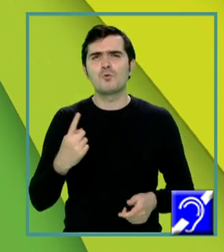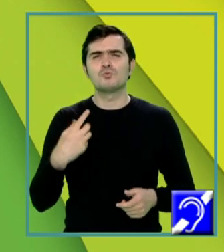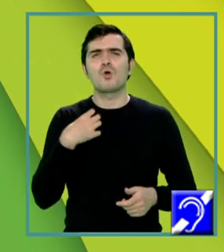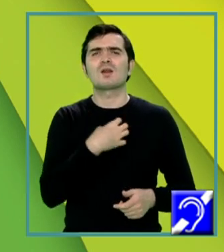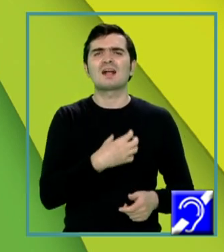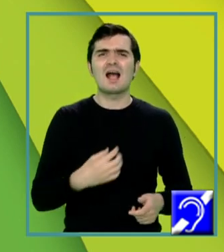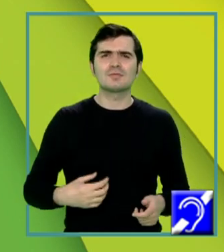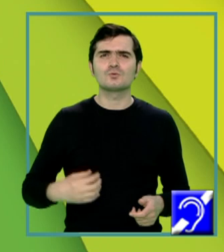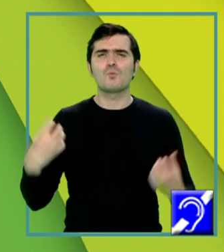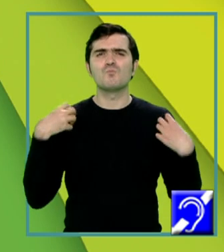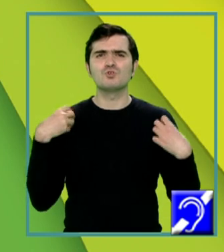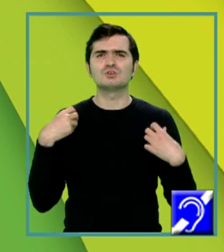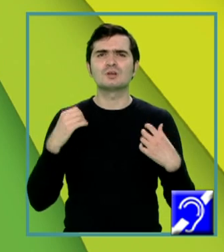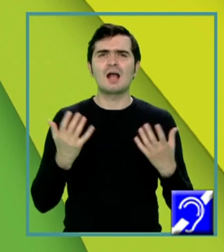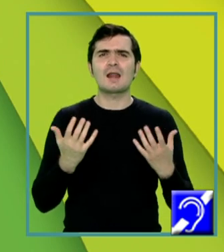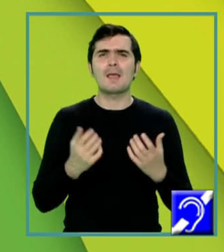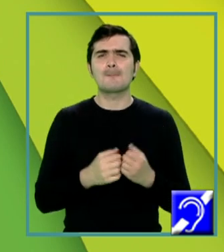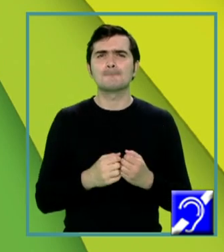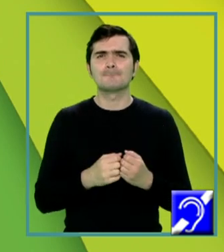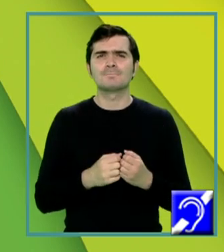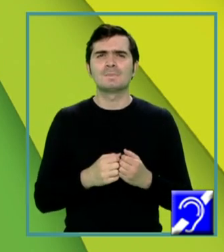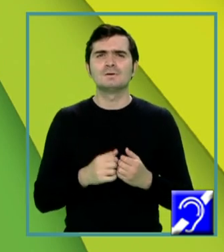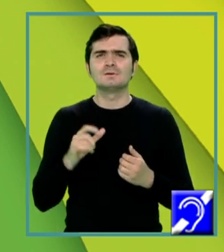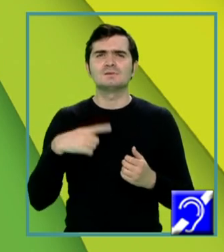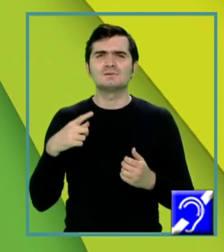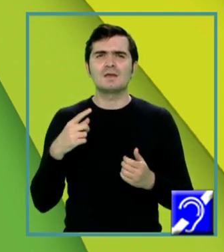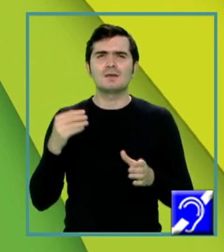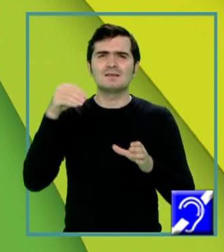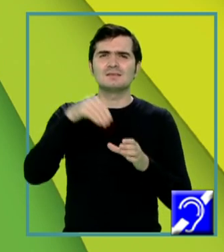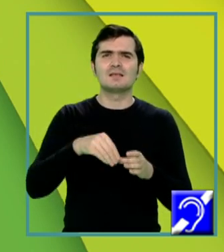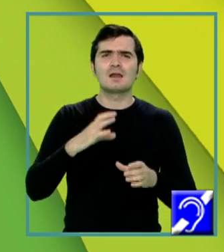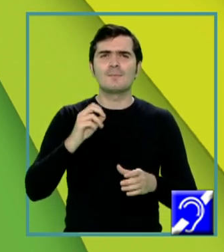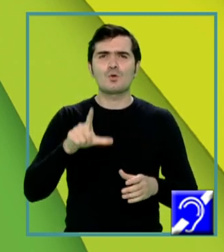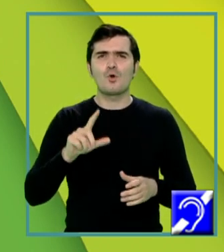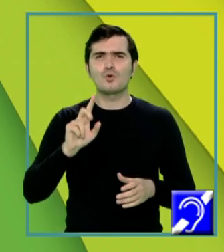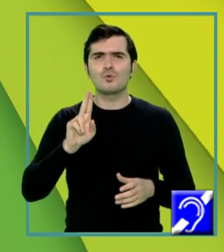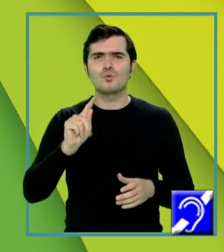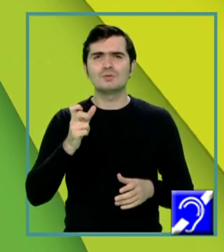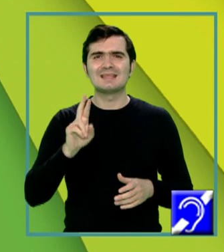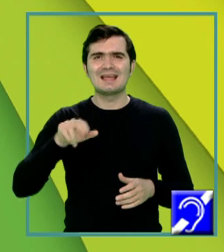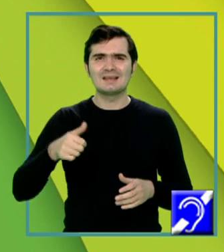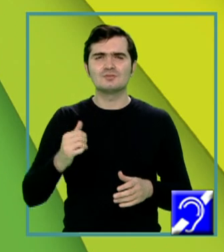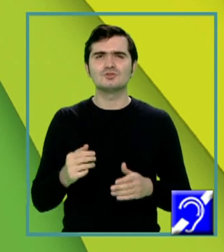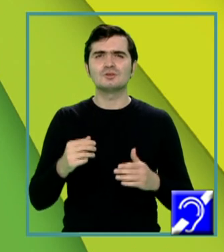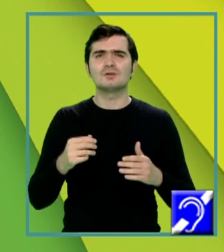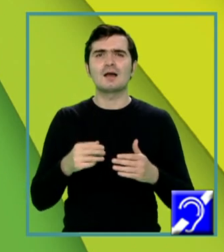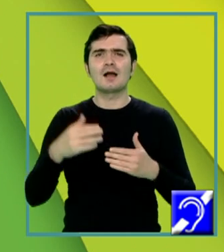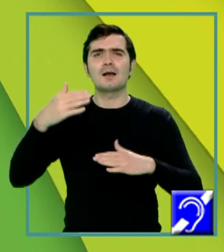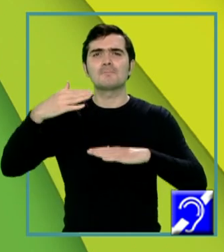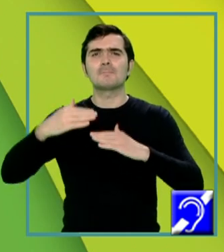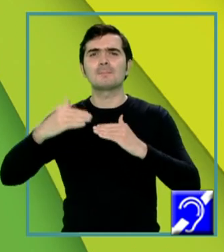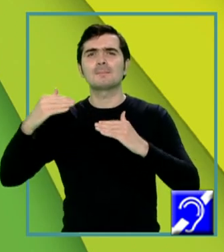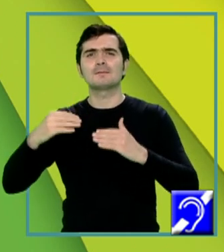-conjunctiv care superior se inseră pe colul uterin, după cum vedem, iar inferior se deschide în